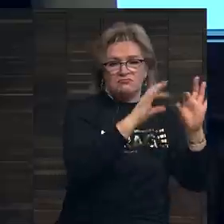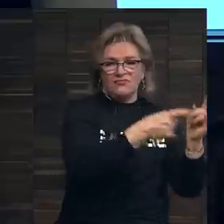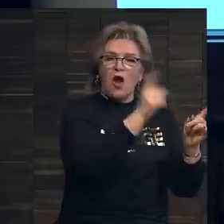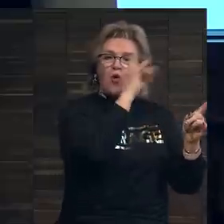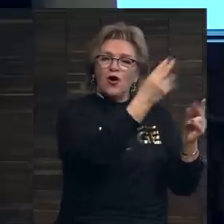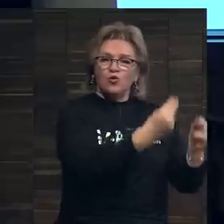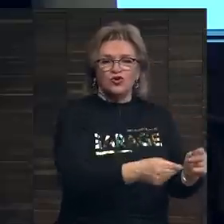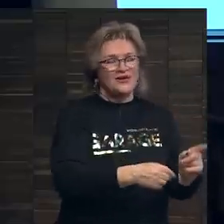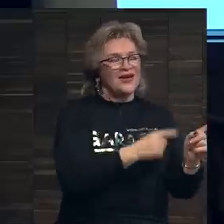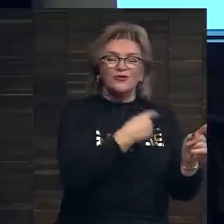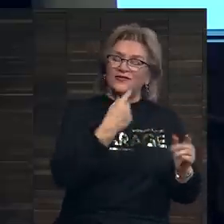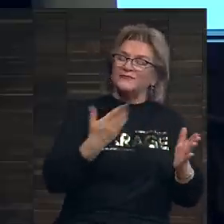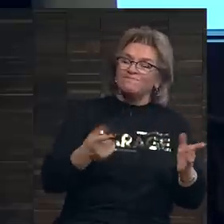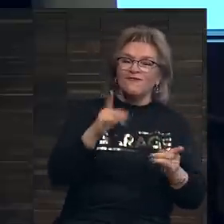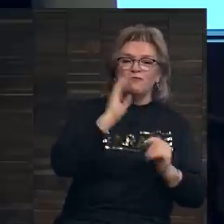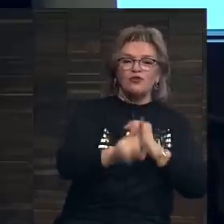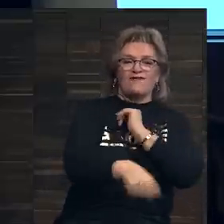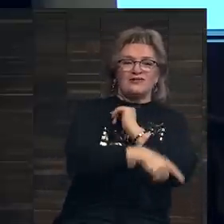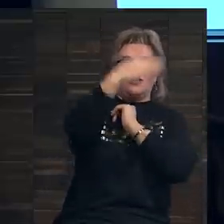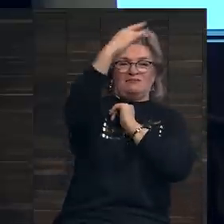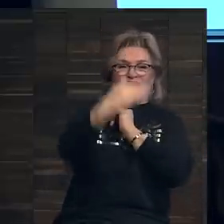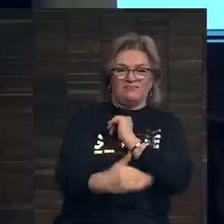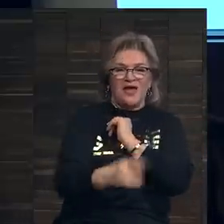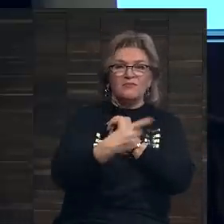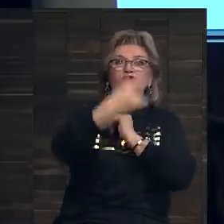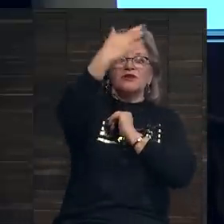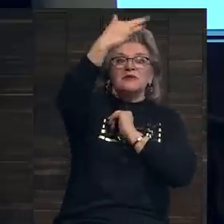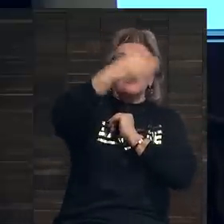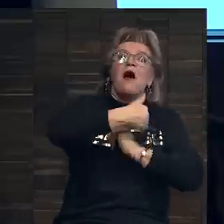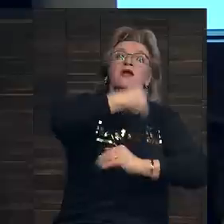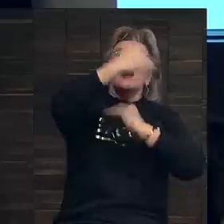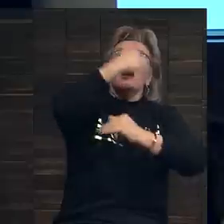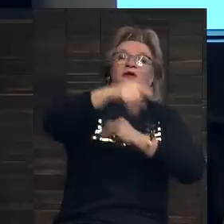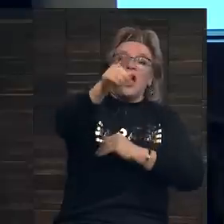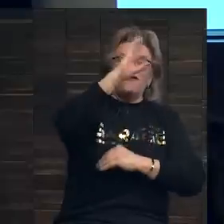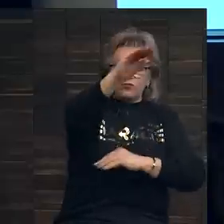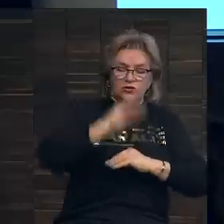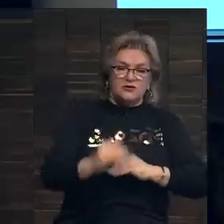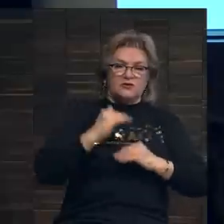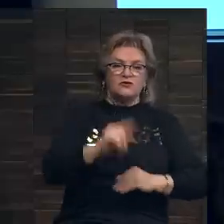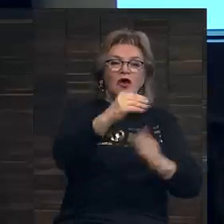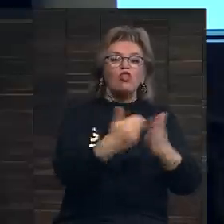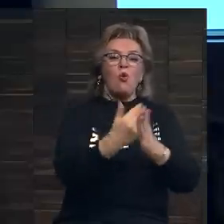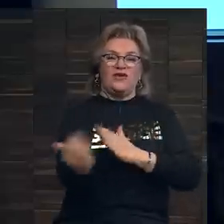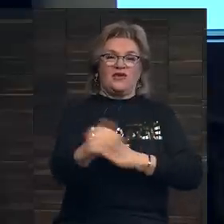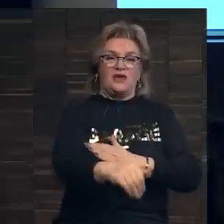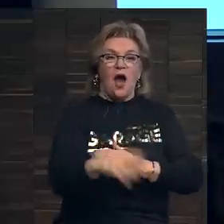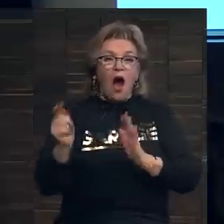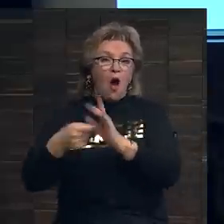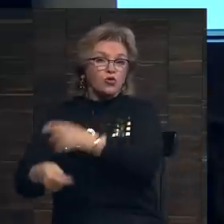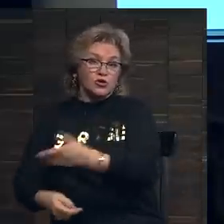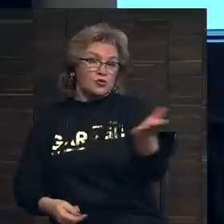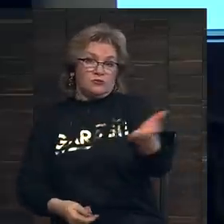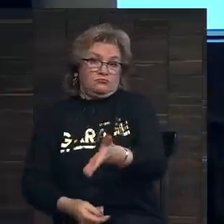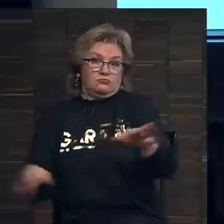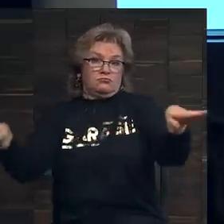популярного художника, он говорит, вы будете в конце моего списка, потому что это целый список потенциальных покупателей. Вы будете в конце, потому что вы новенькие. А на аукционе